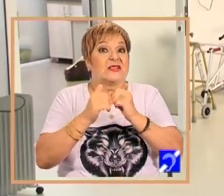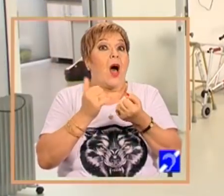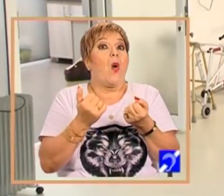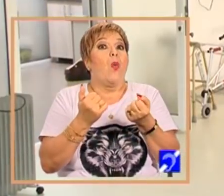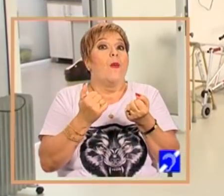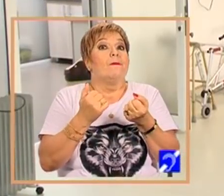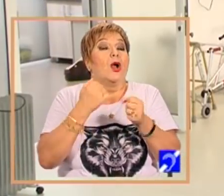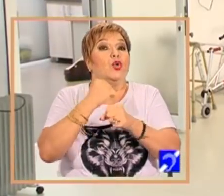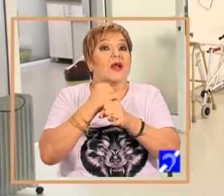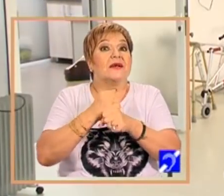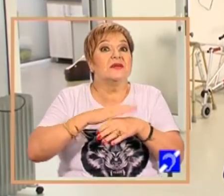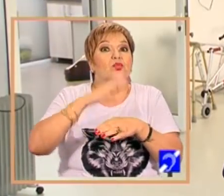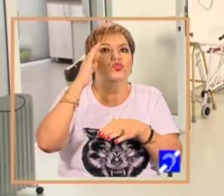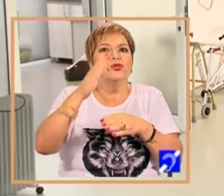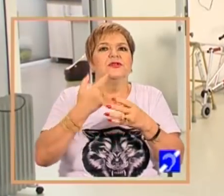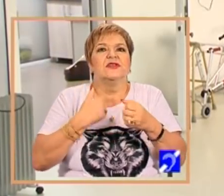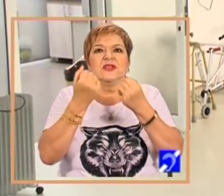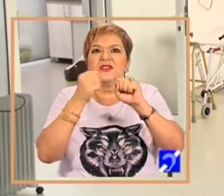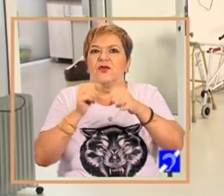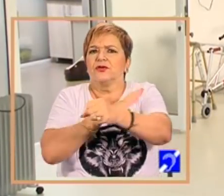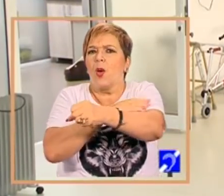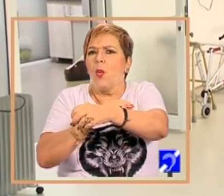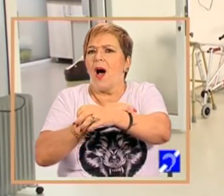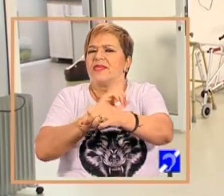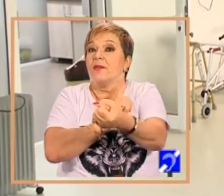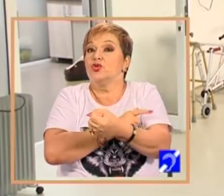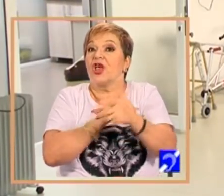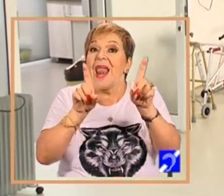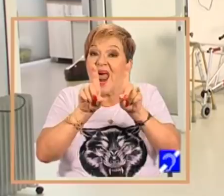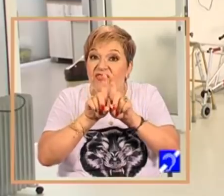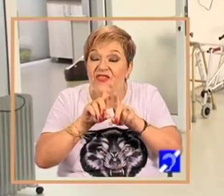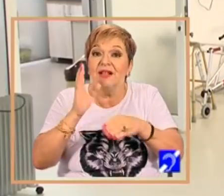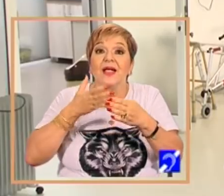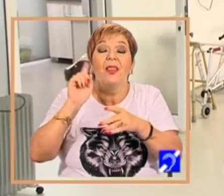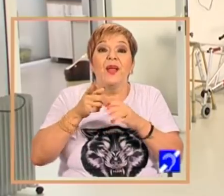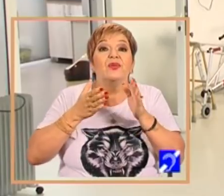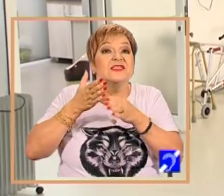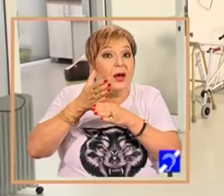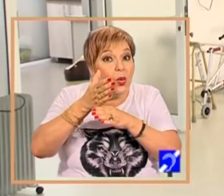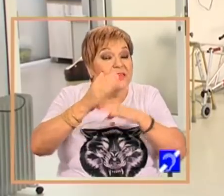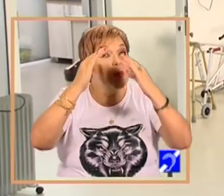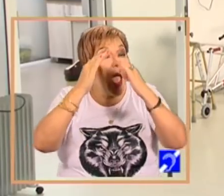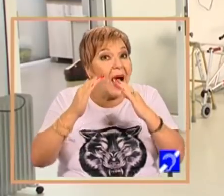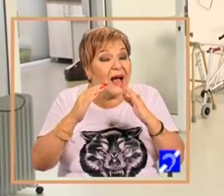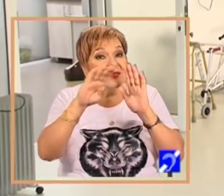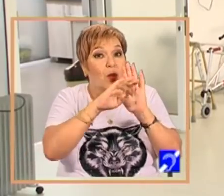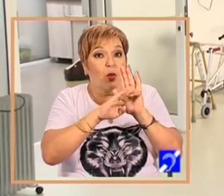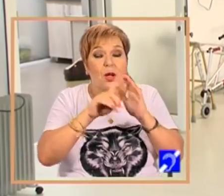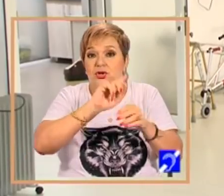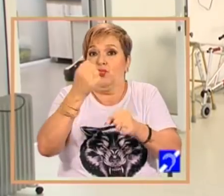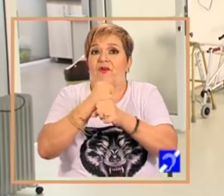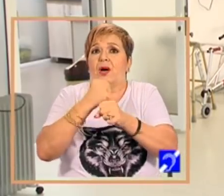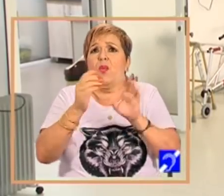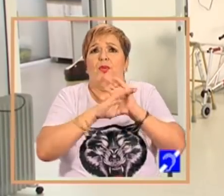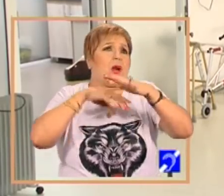postură, asta îmi vrea să transmitem și celor de acasă. Să nu facem un program mai haotic, să zic